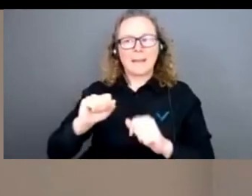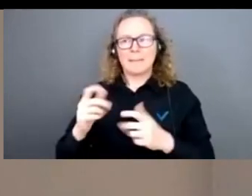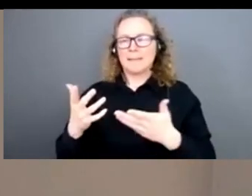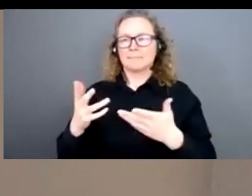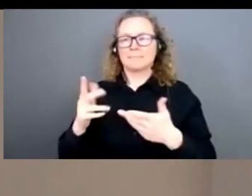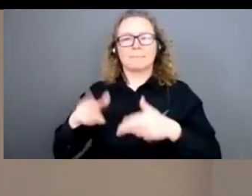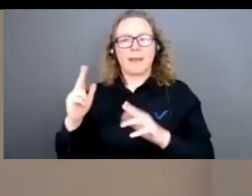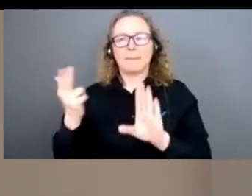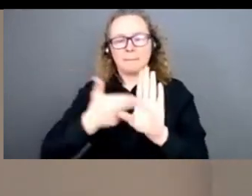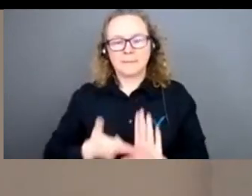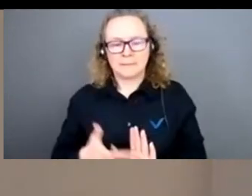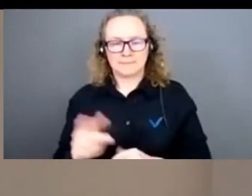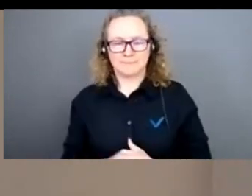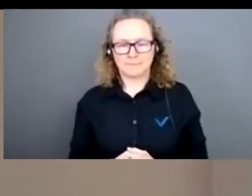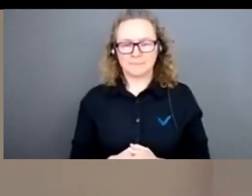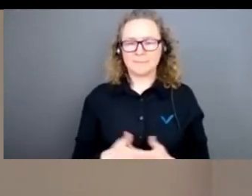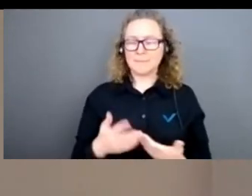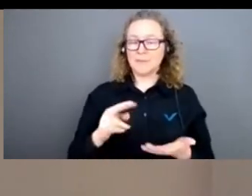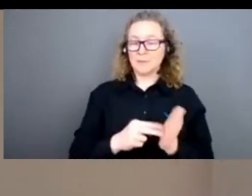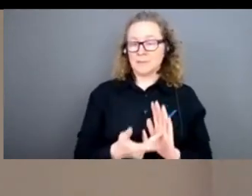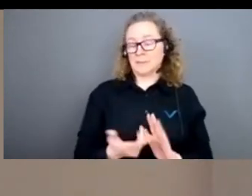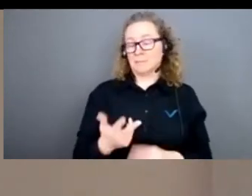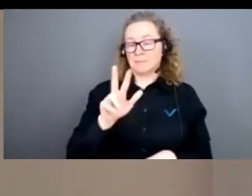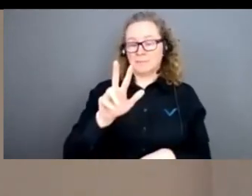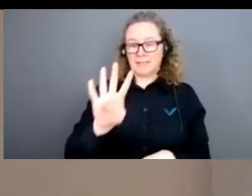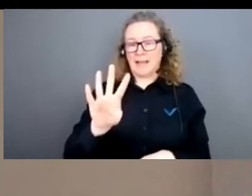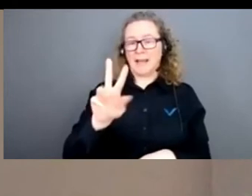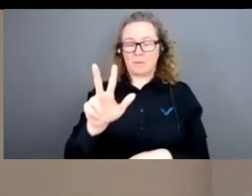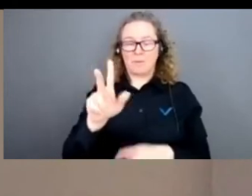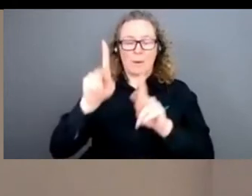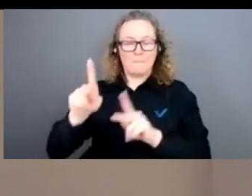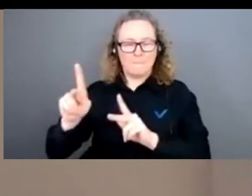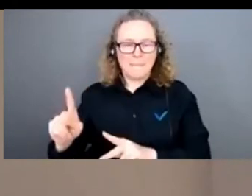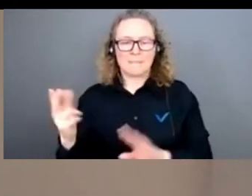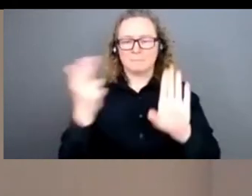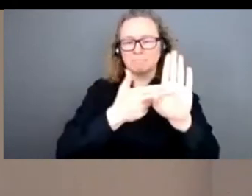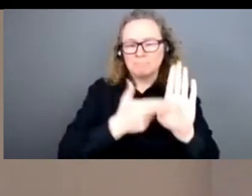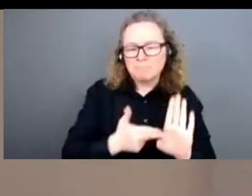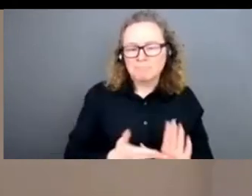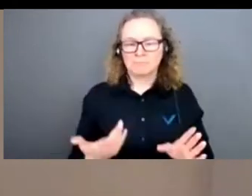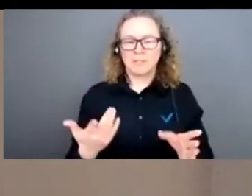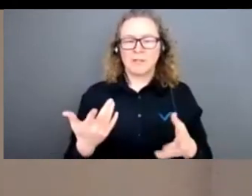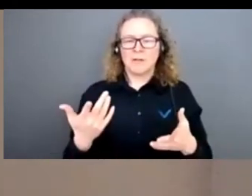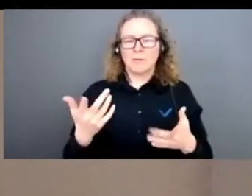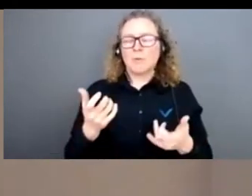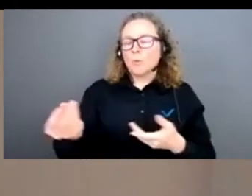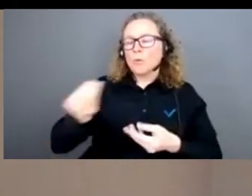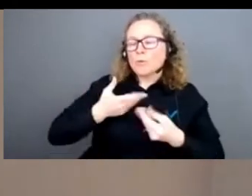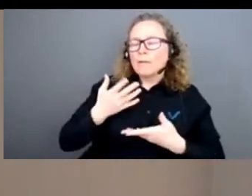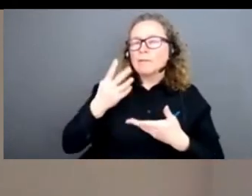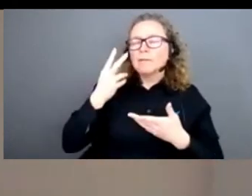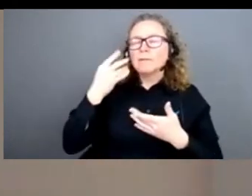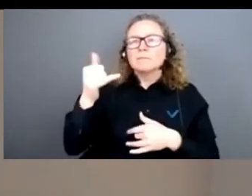Oui, alors 43 contributeurs ou contributrices se sont réunis pour chacun donner leur vision d'un thème qui était